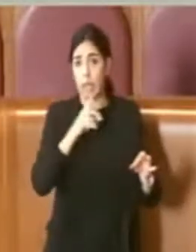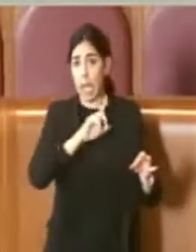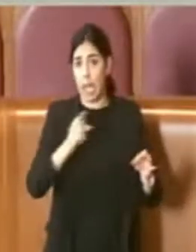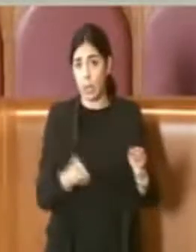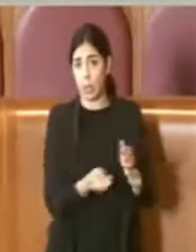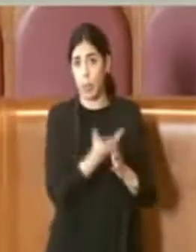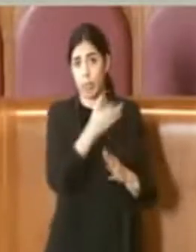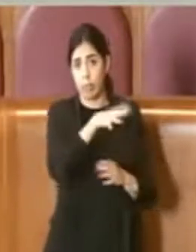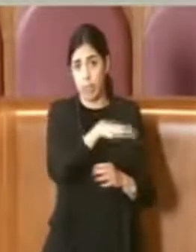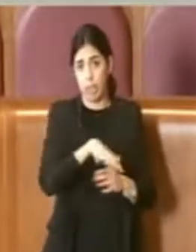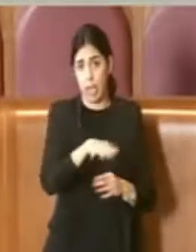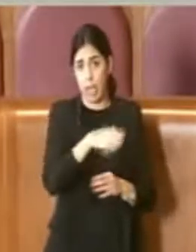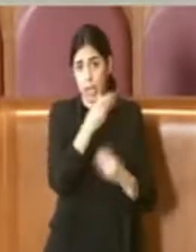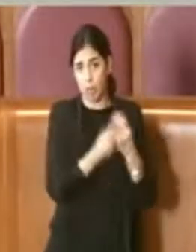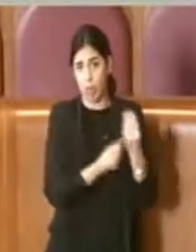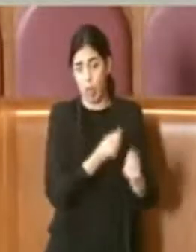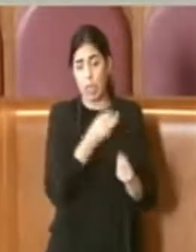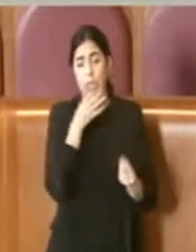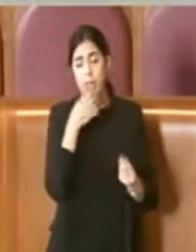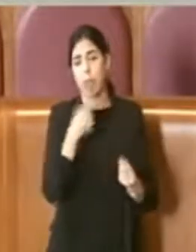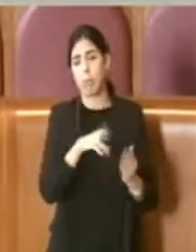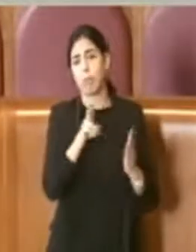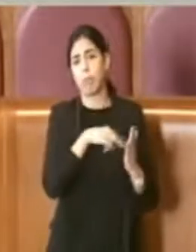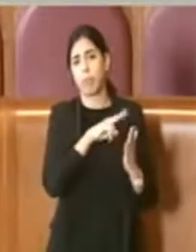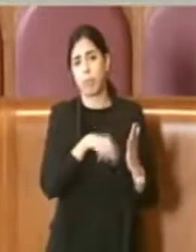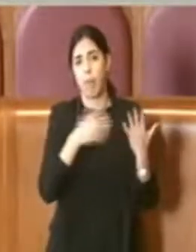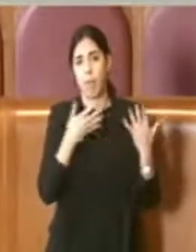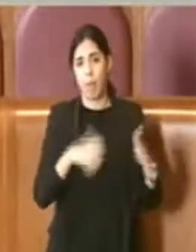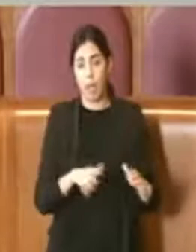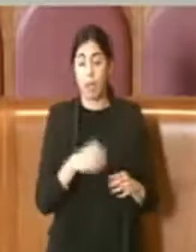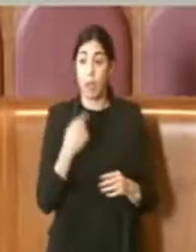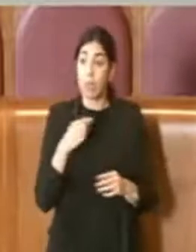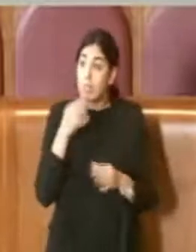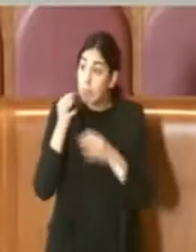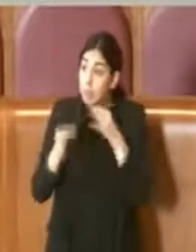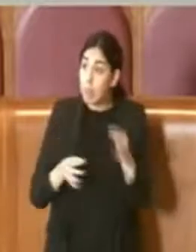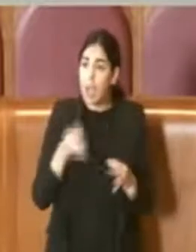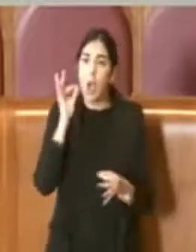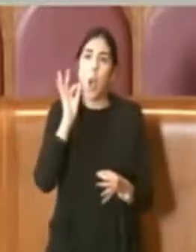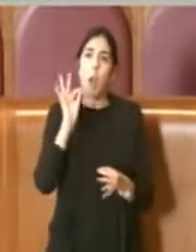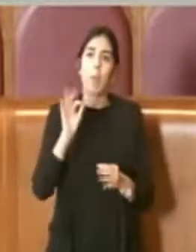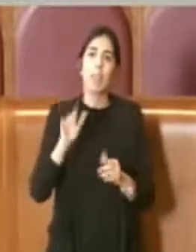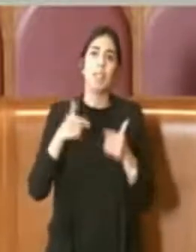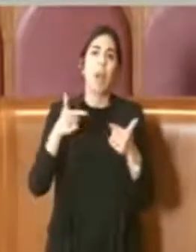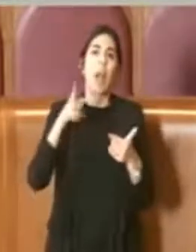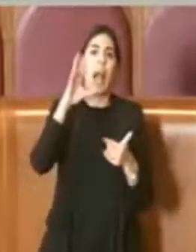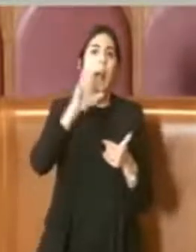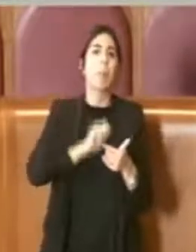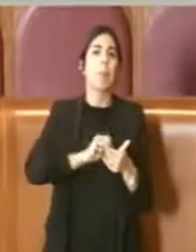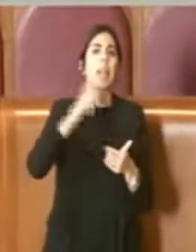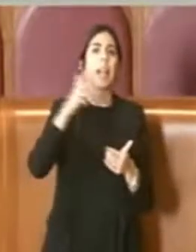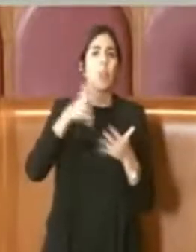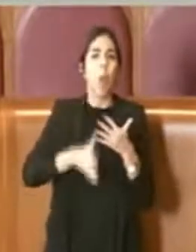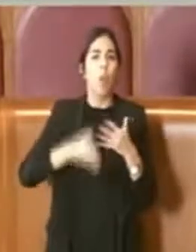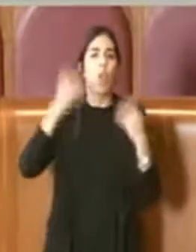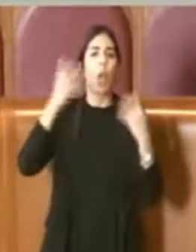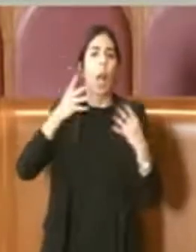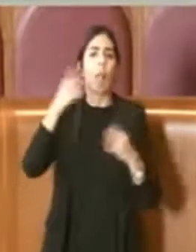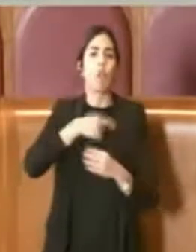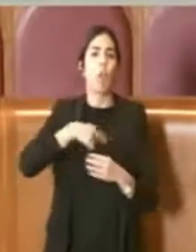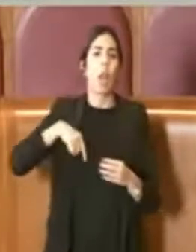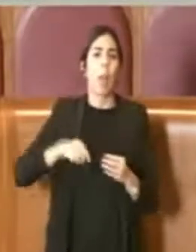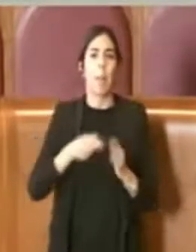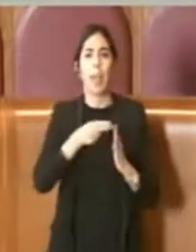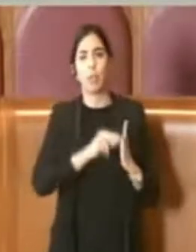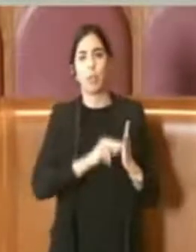Lo dico per capire la razio con quale noi abbiamo ragionato di questo regolamento. Una cosa mi preme di poter